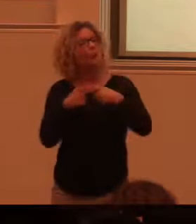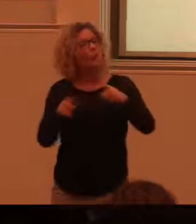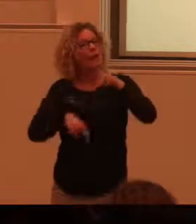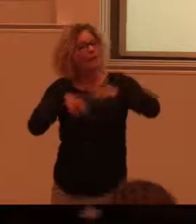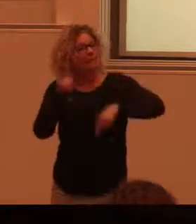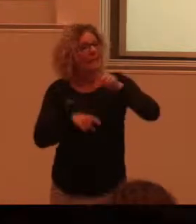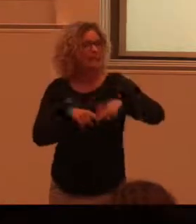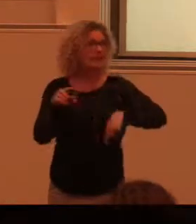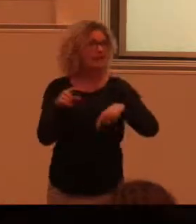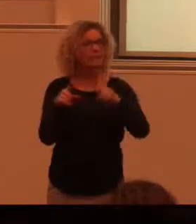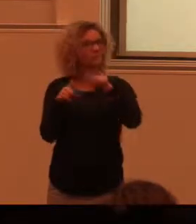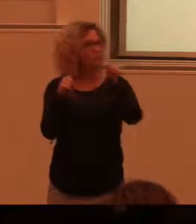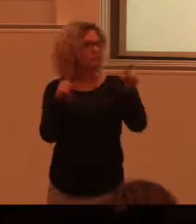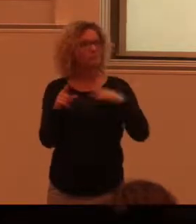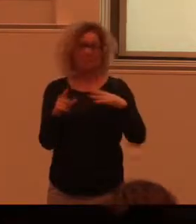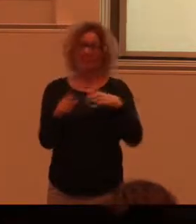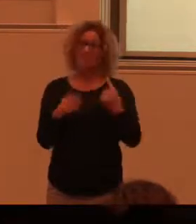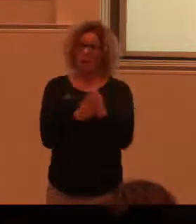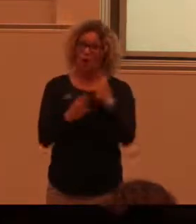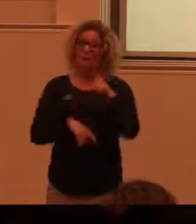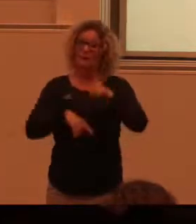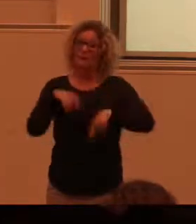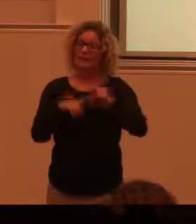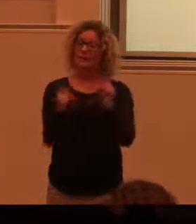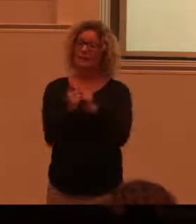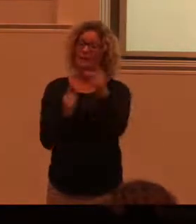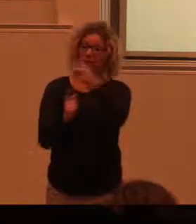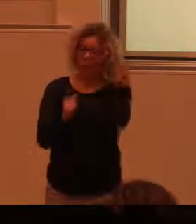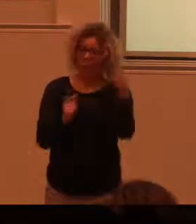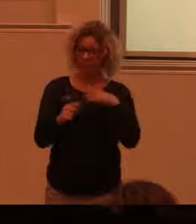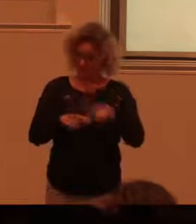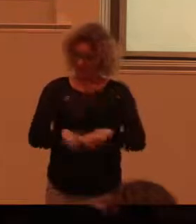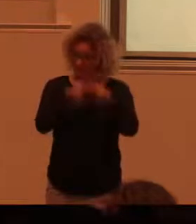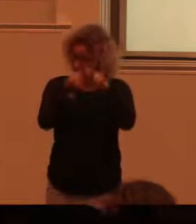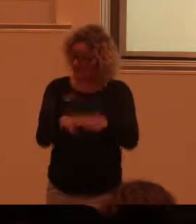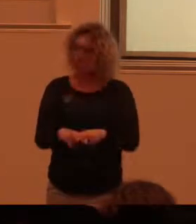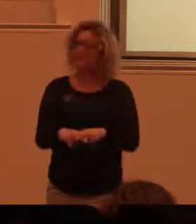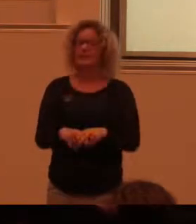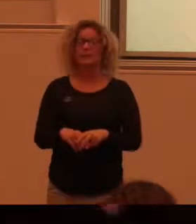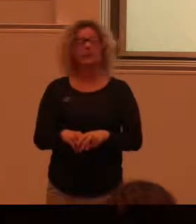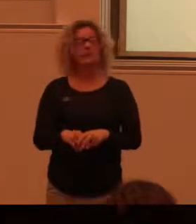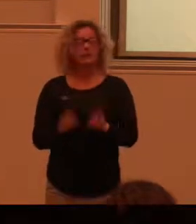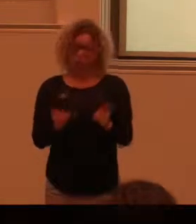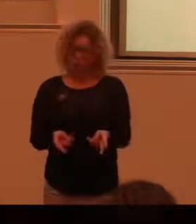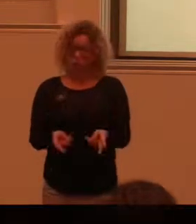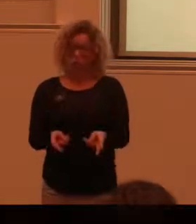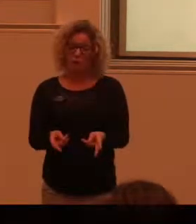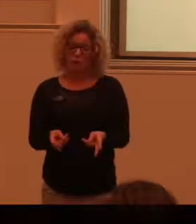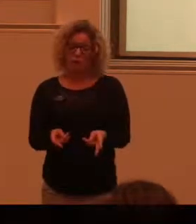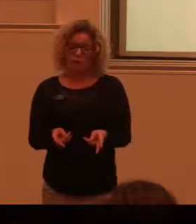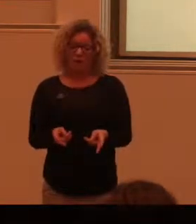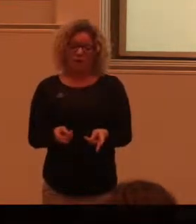släktträff och möjligheter på övervåningen. För det finns hiss inne i huset. Och dessutom så